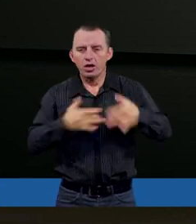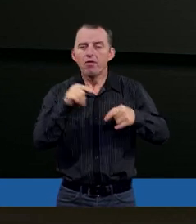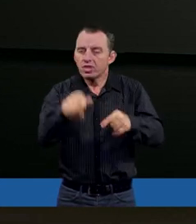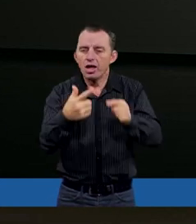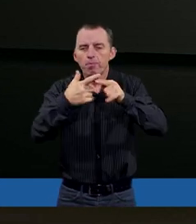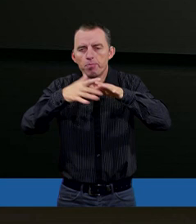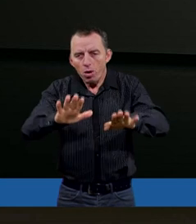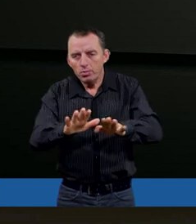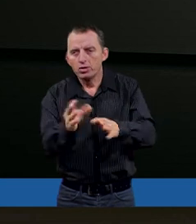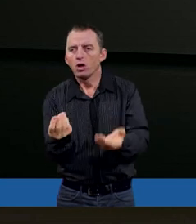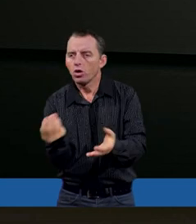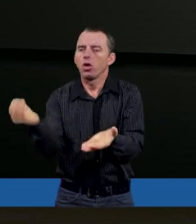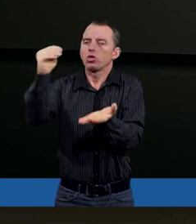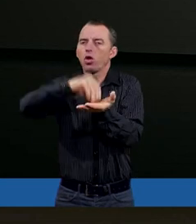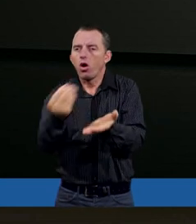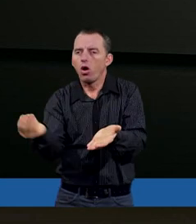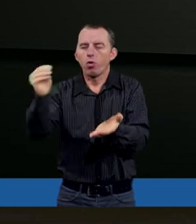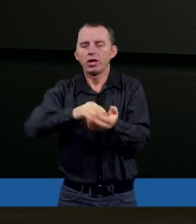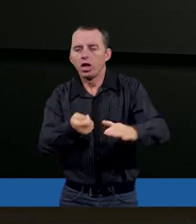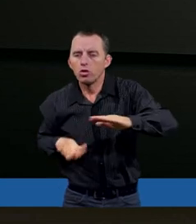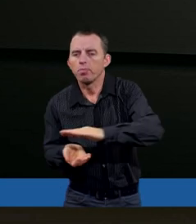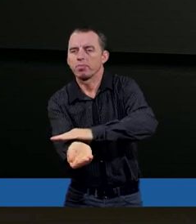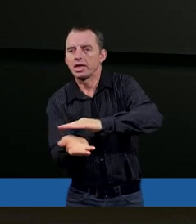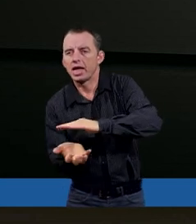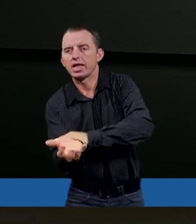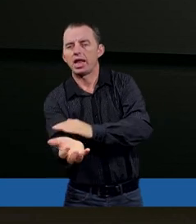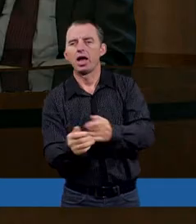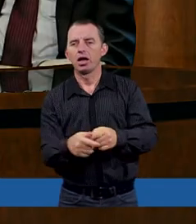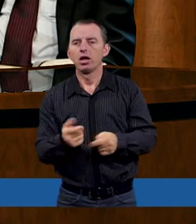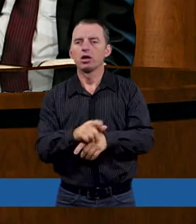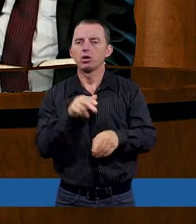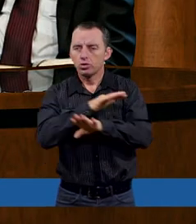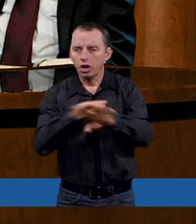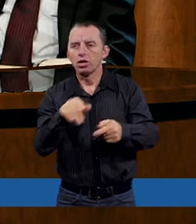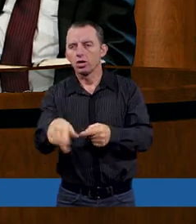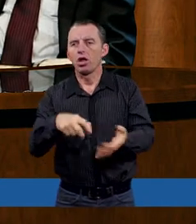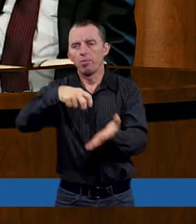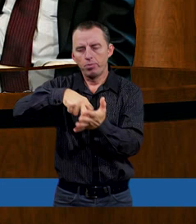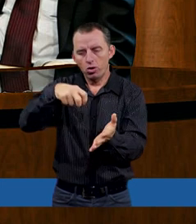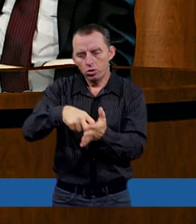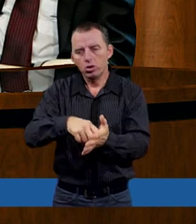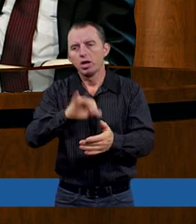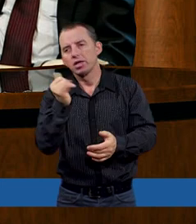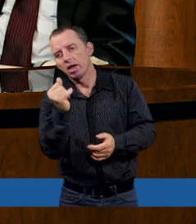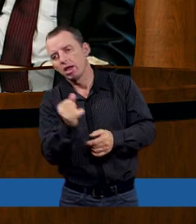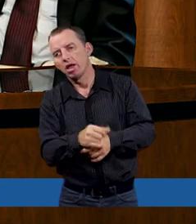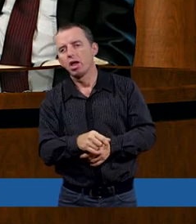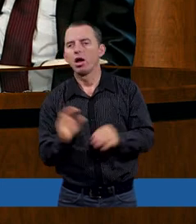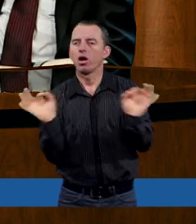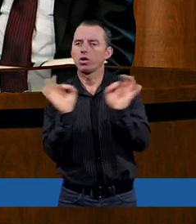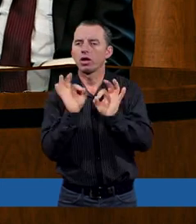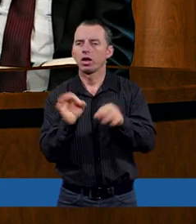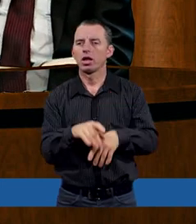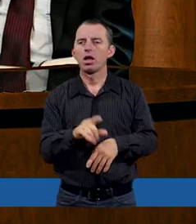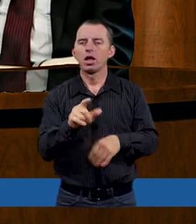momencie... Jeszcze dokładać. Tak to się mówi, dokładać do pieca, tak? Tak. Myślę, że tutaj pokutuje jakieś takie paskudne nasze,